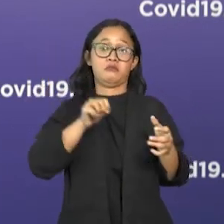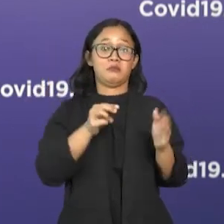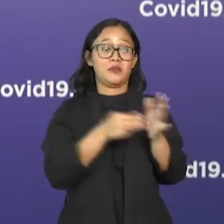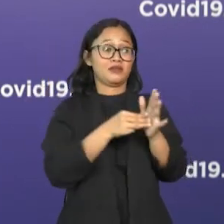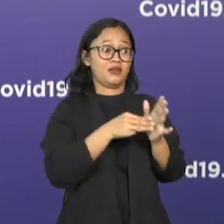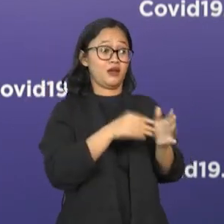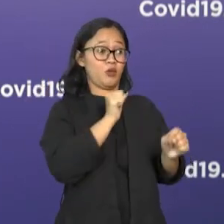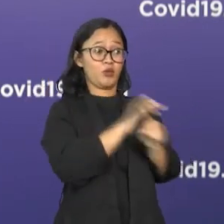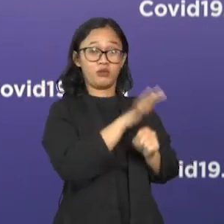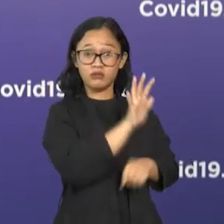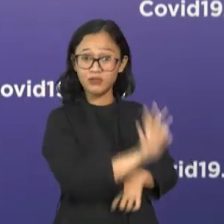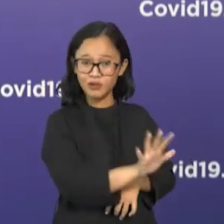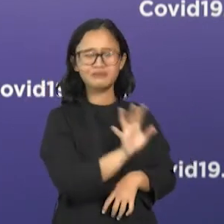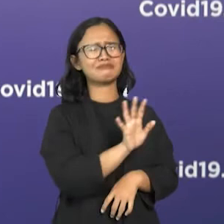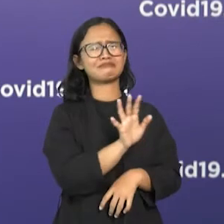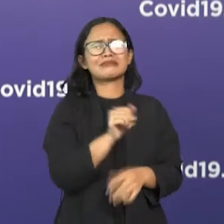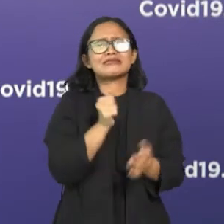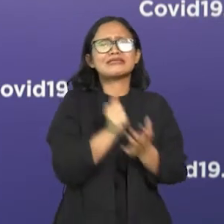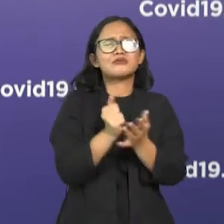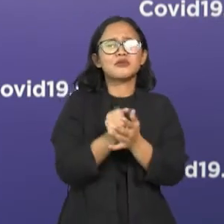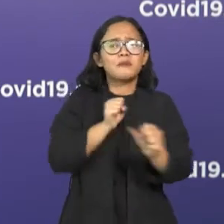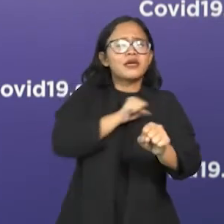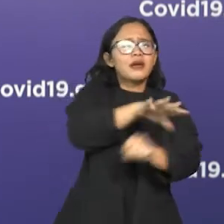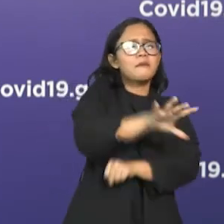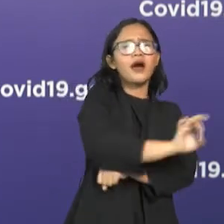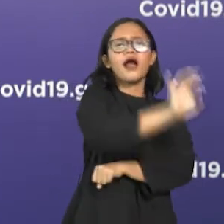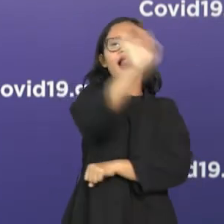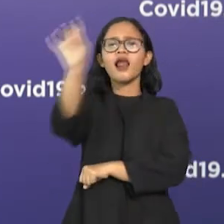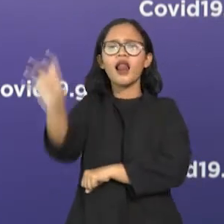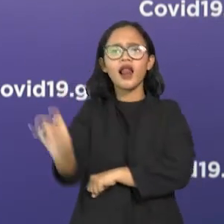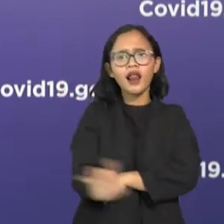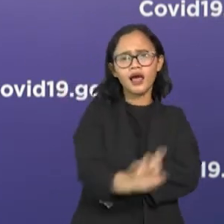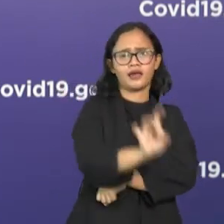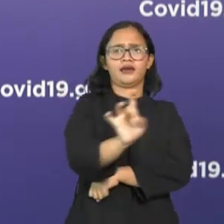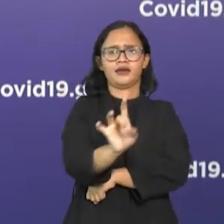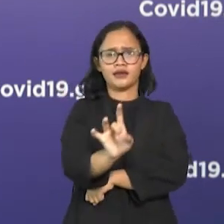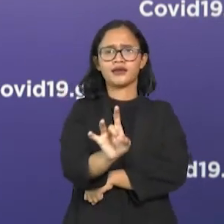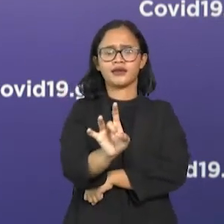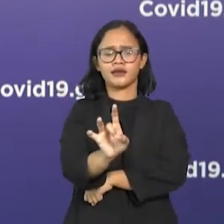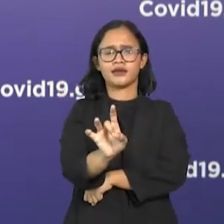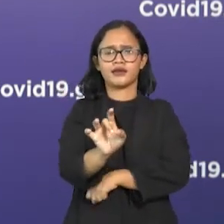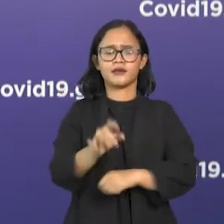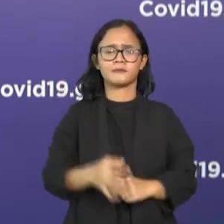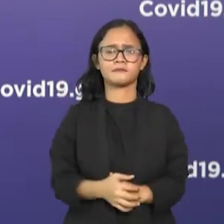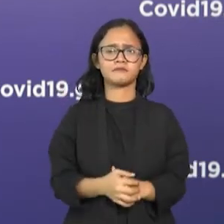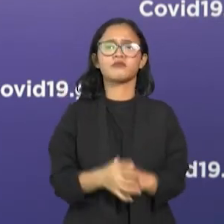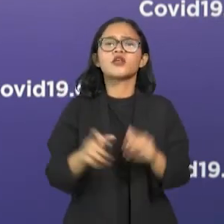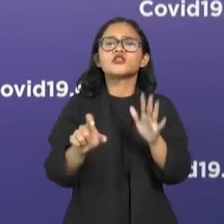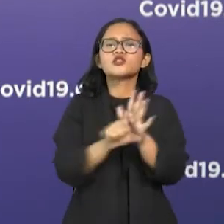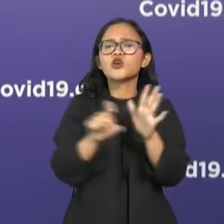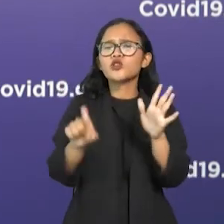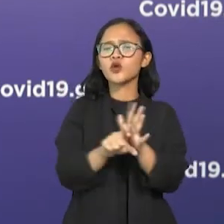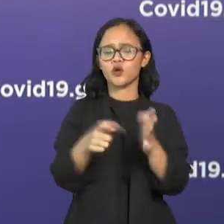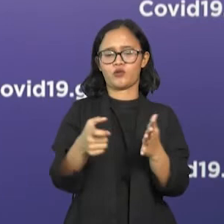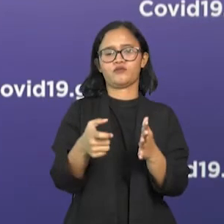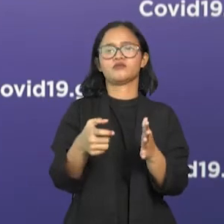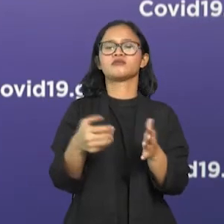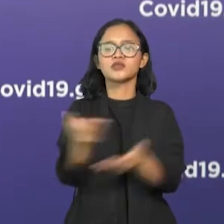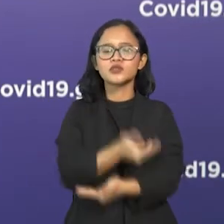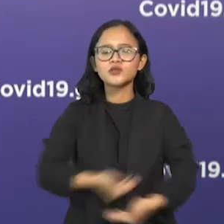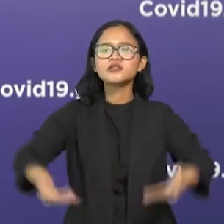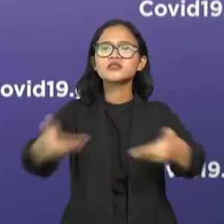tetapi dia akan bisa menjadi masalah-masalah yang tidak kita inginkan bersama. Seperti masalah sosial.